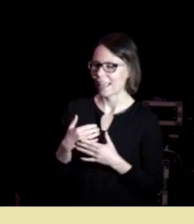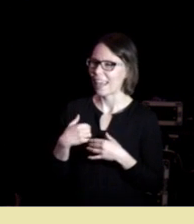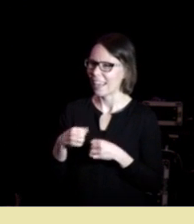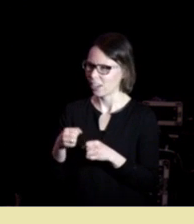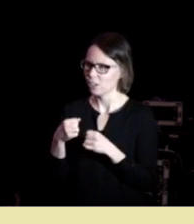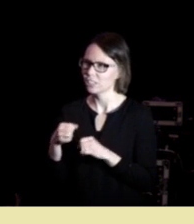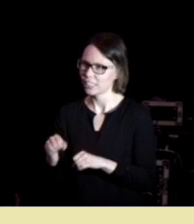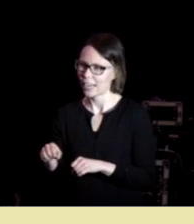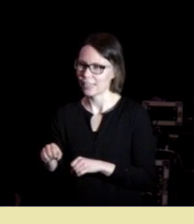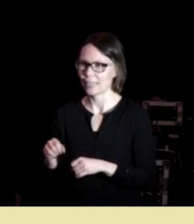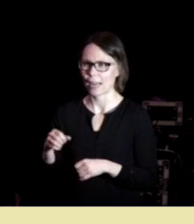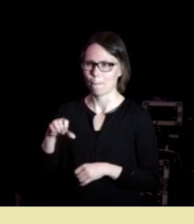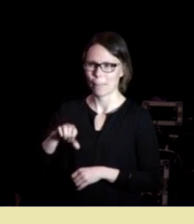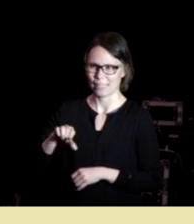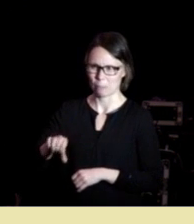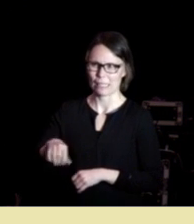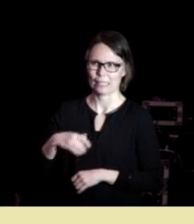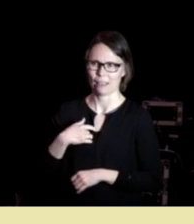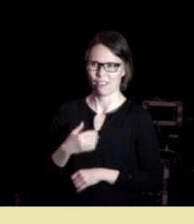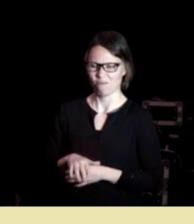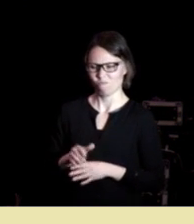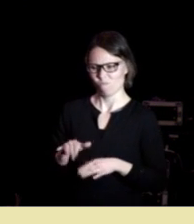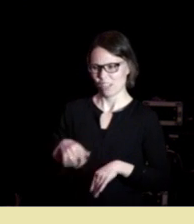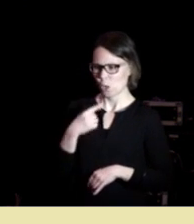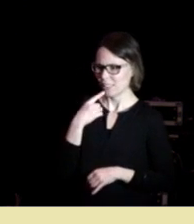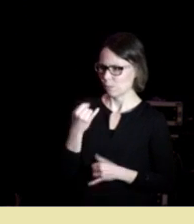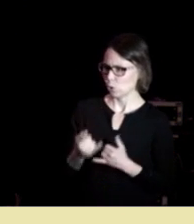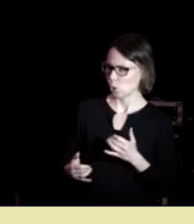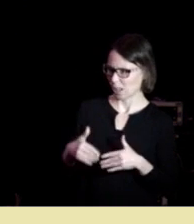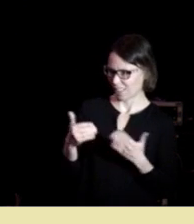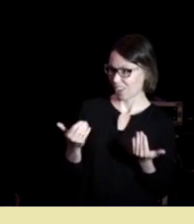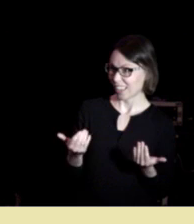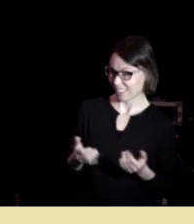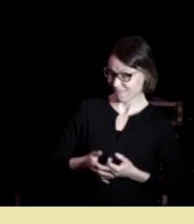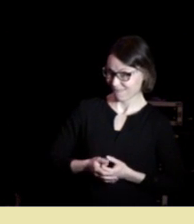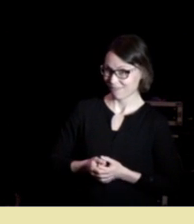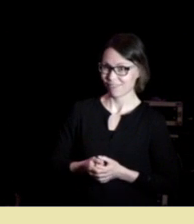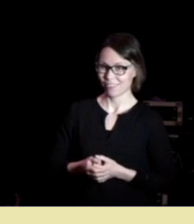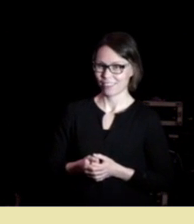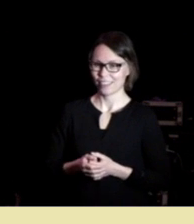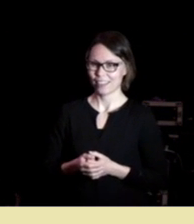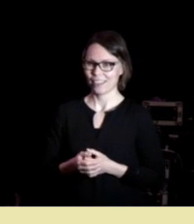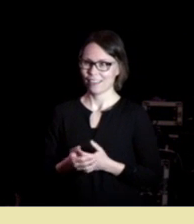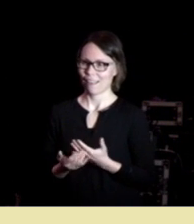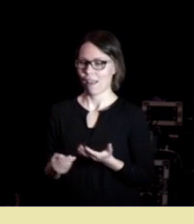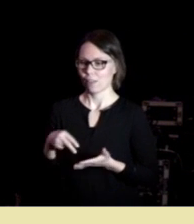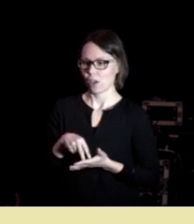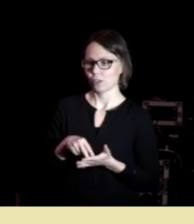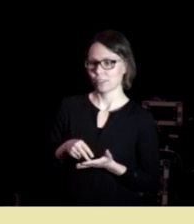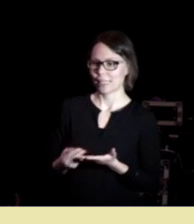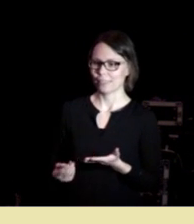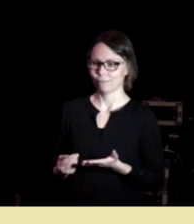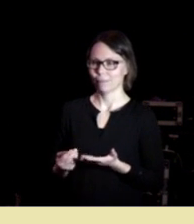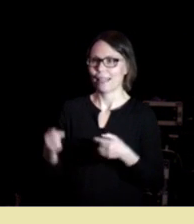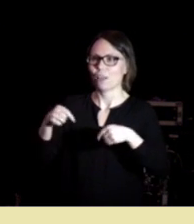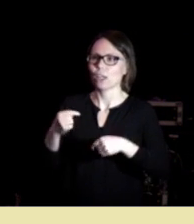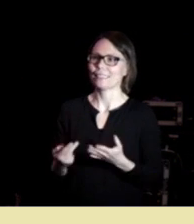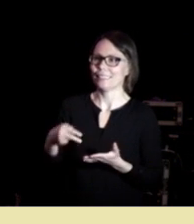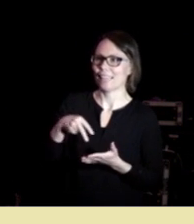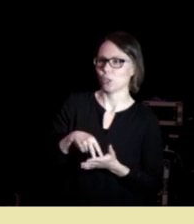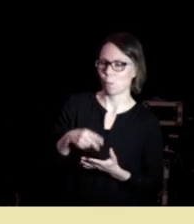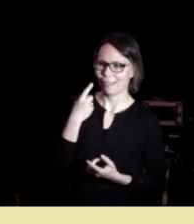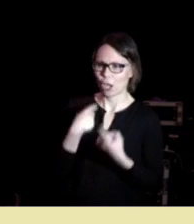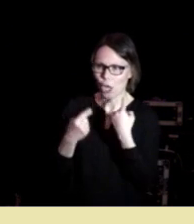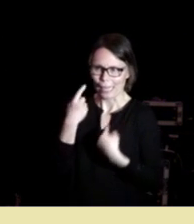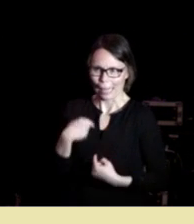pessimist. Det er litt som ille å si det på slutten av dagen. Dagens stand-up-tragiker. Men